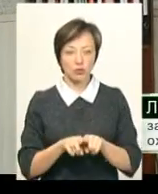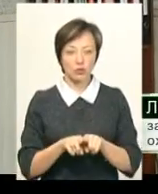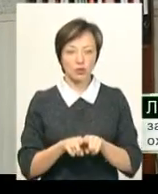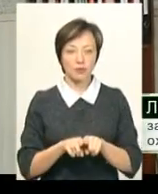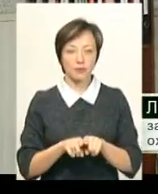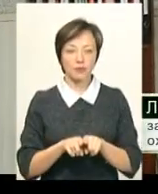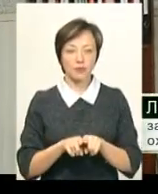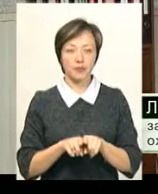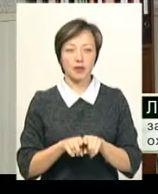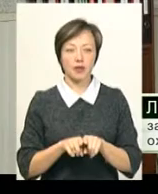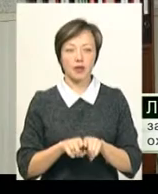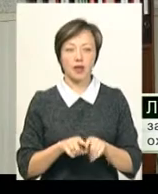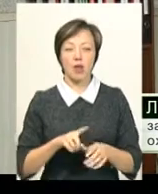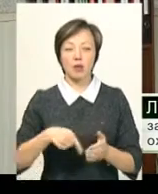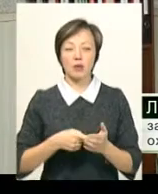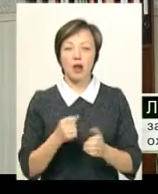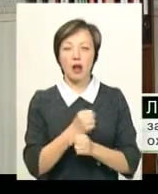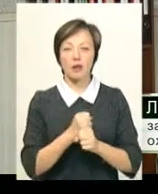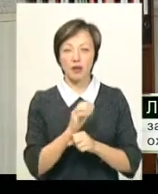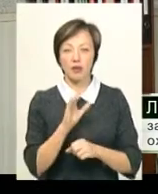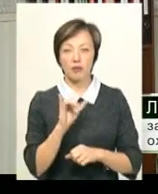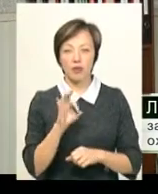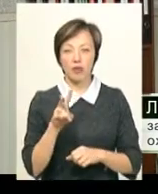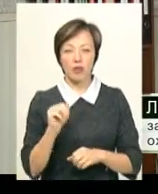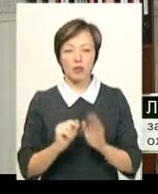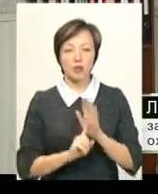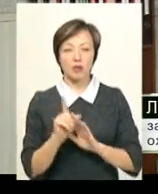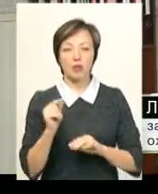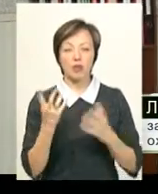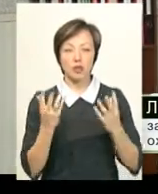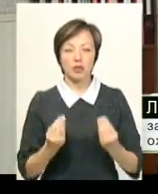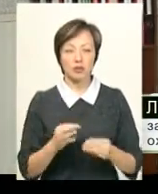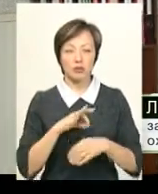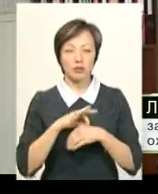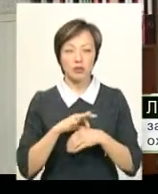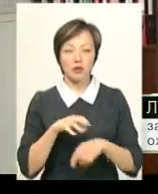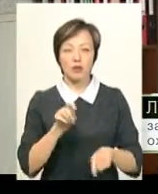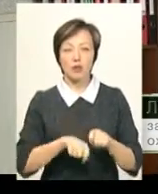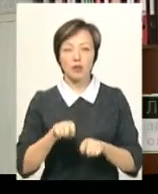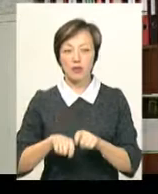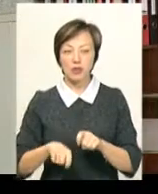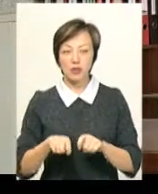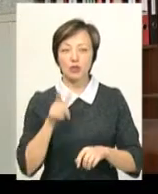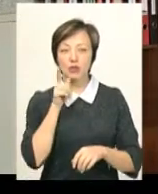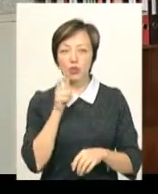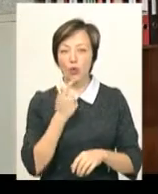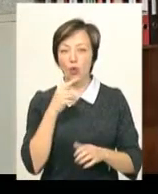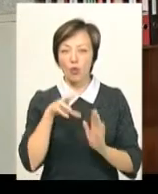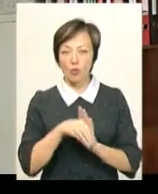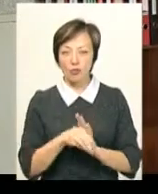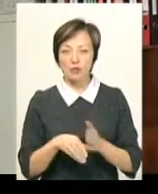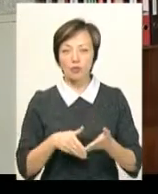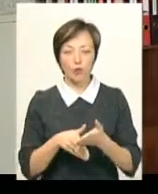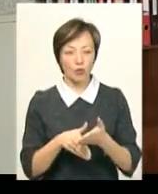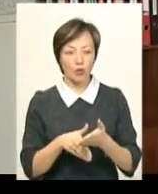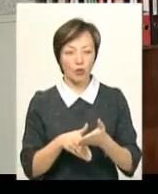комунальна аптека «Віола» почалася з понеділка, проводимо вимірювання цукру в крові за